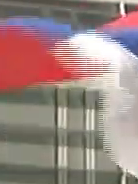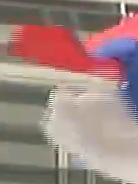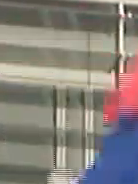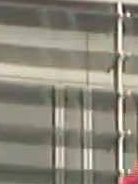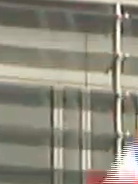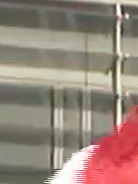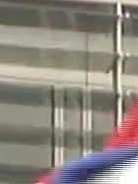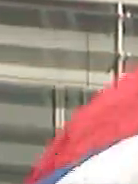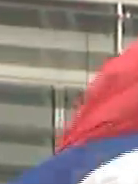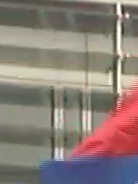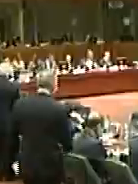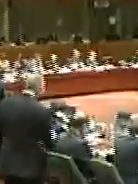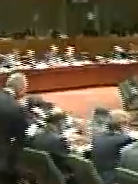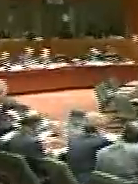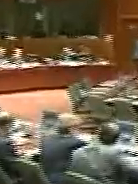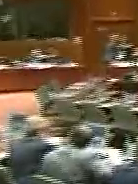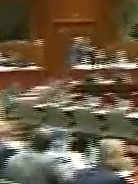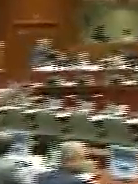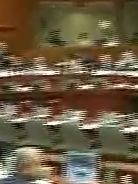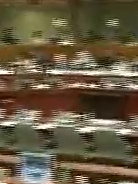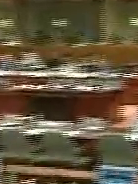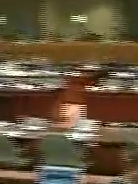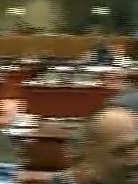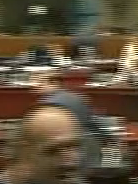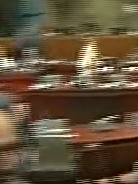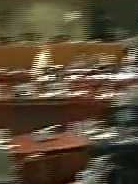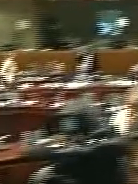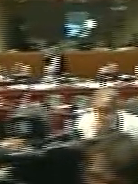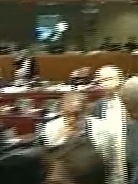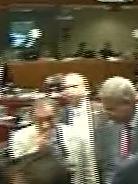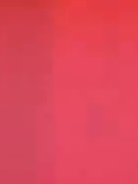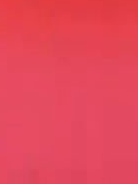Sreba je odmrza od prelaze trgovinski sporazum.